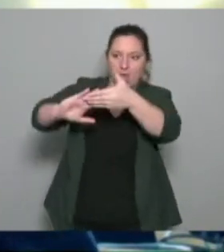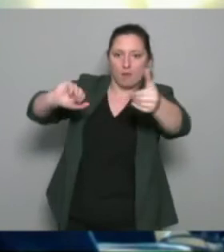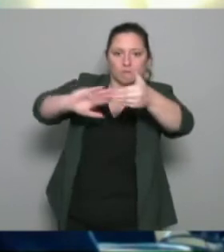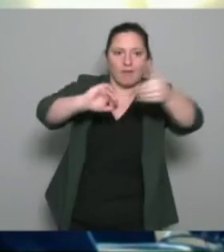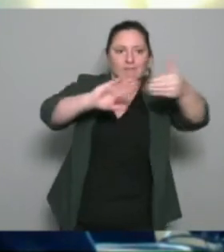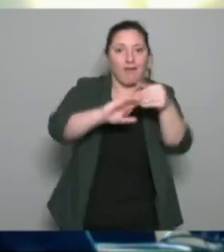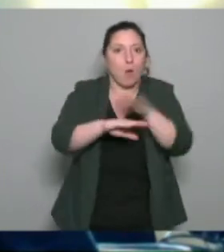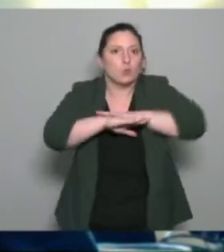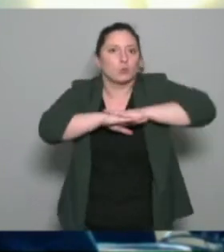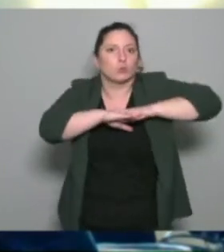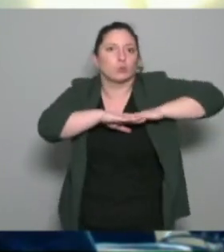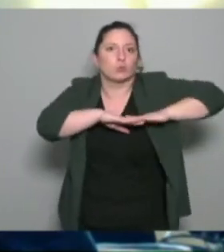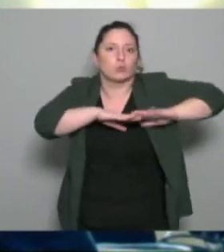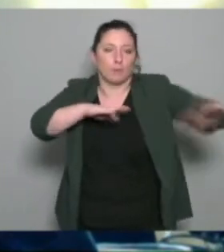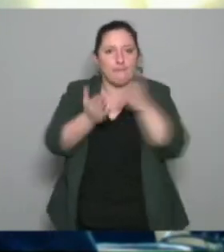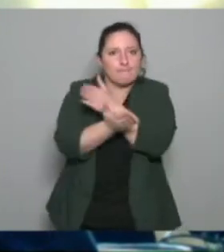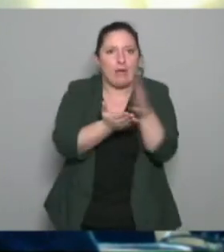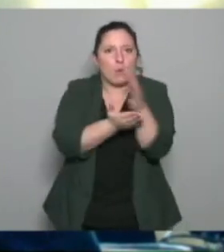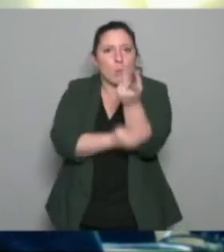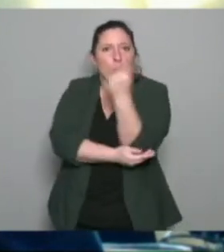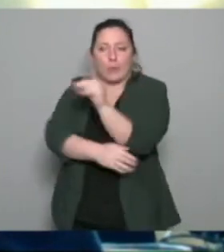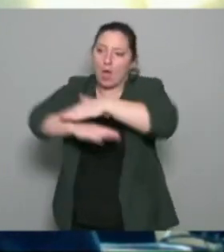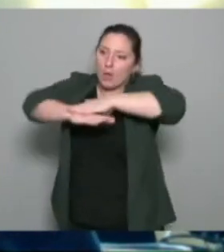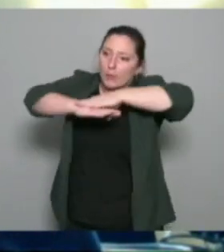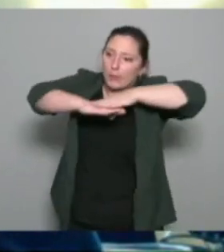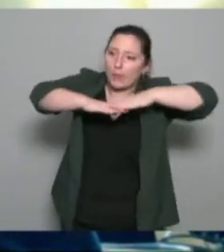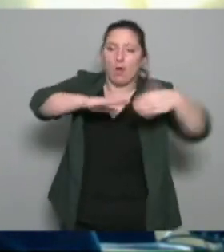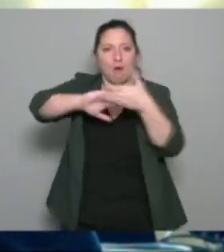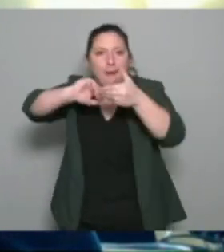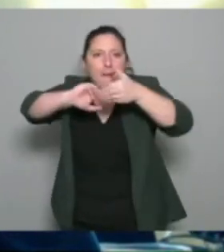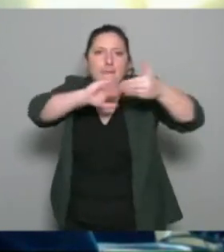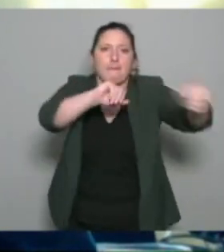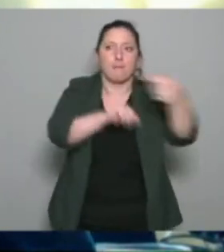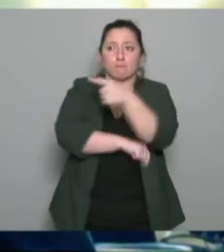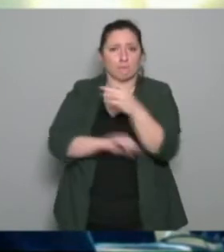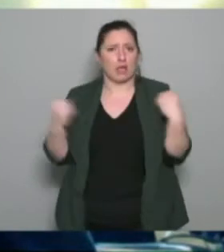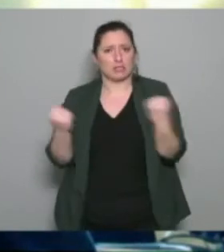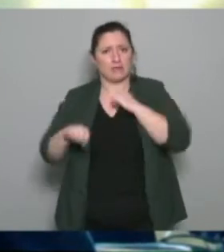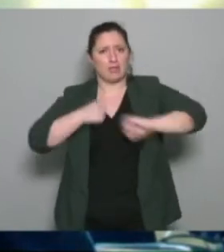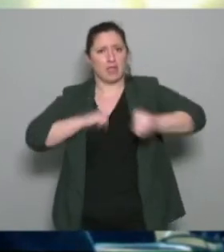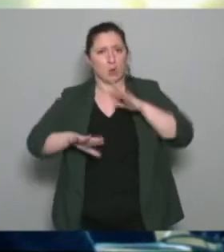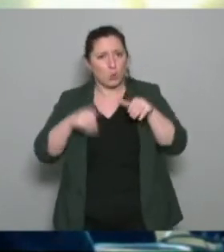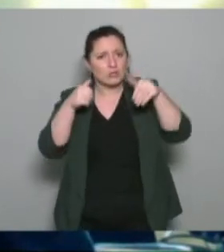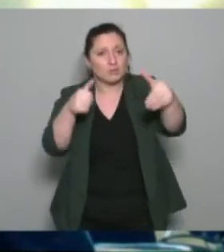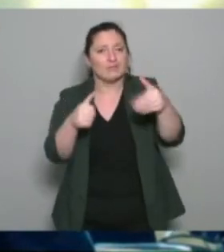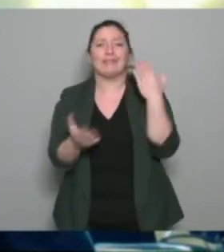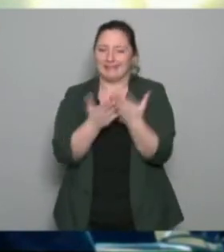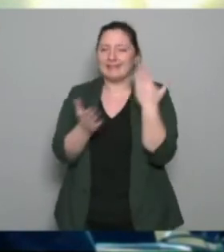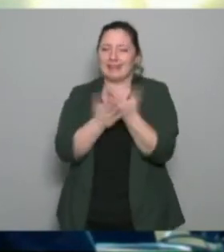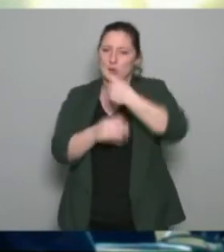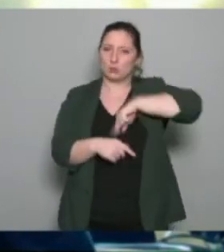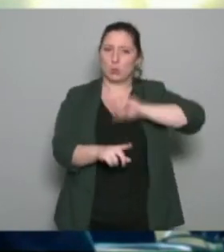tout au long de son parcours voilà pour pérenniser l'activité parce que ça aussi c'est ce qu'on cherche c'est ce que finalement